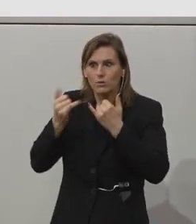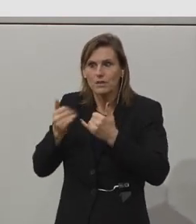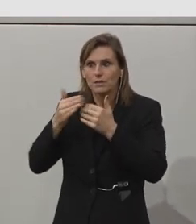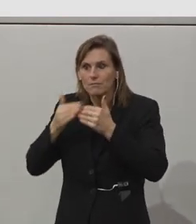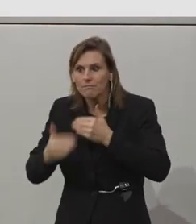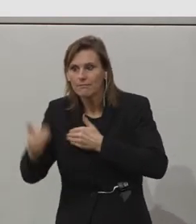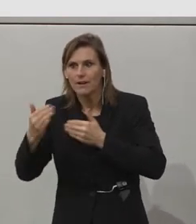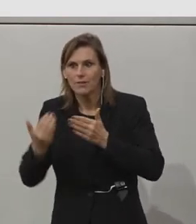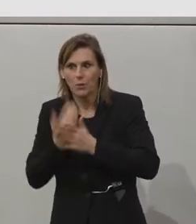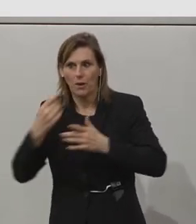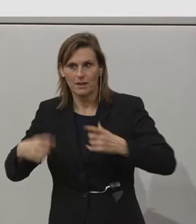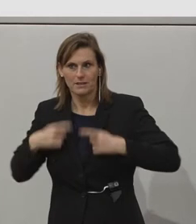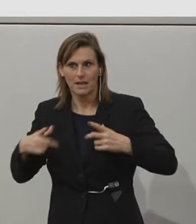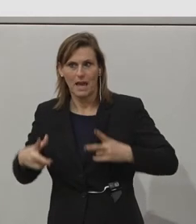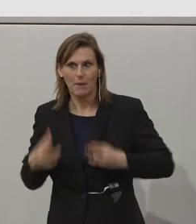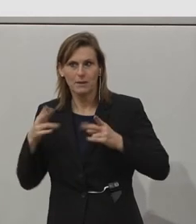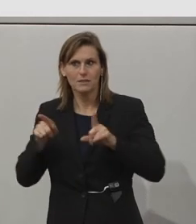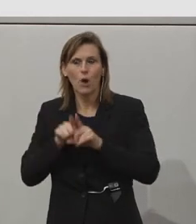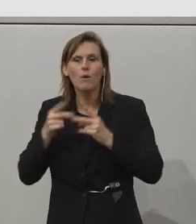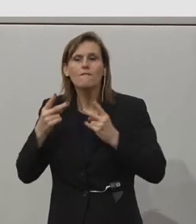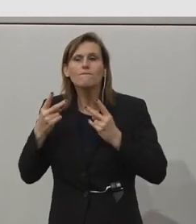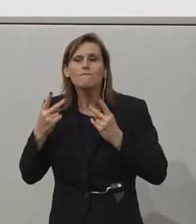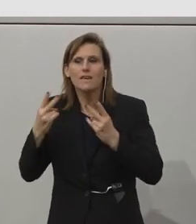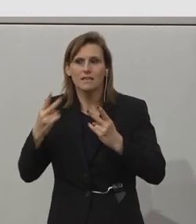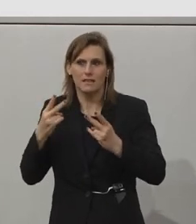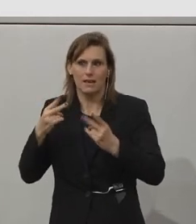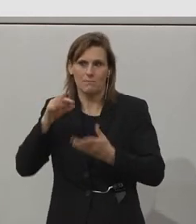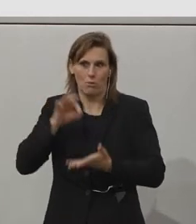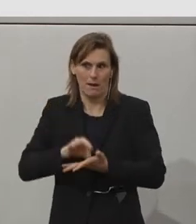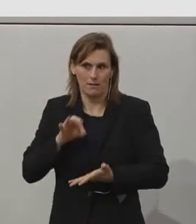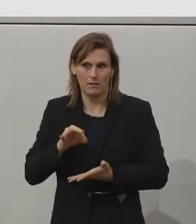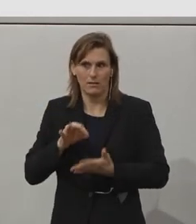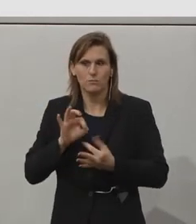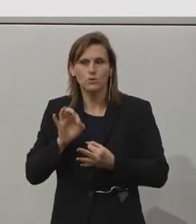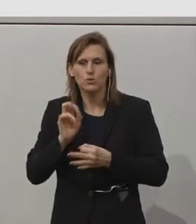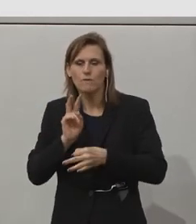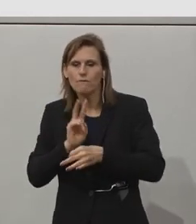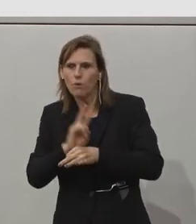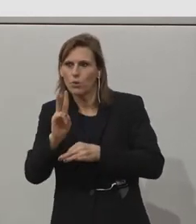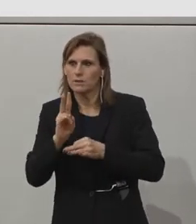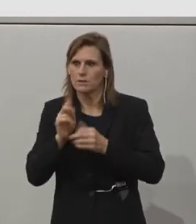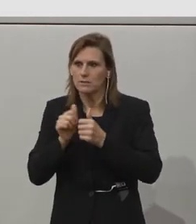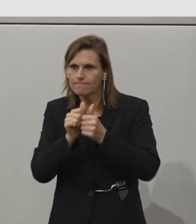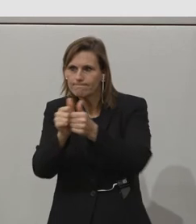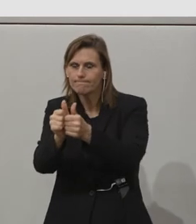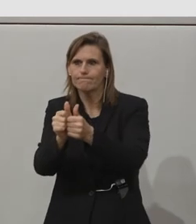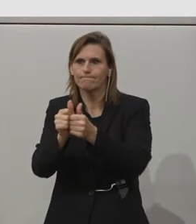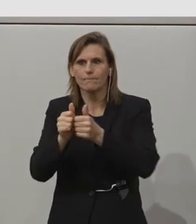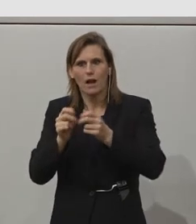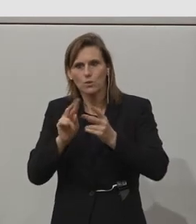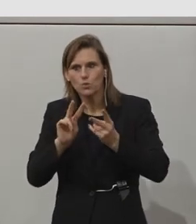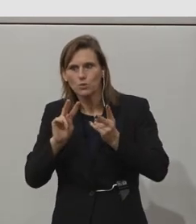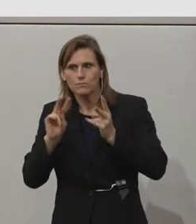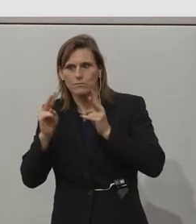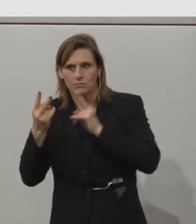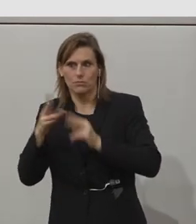ein Schlüsselerlebnis ist für junge Menschen. Und den muss man sorgsam beachten und gut einbegleiten, damit dieses Schlüsselerlebnis dann